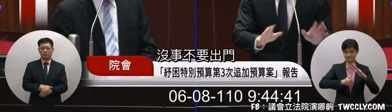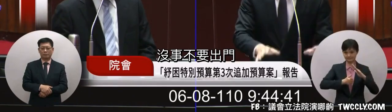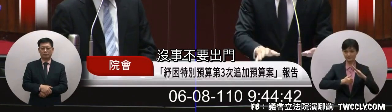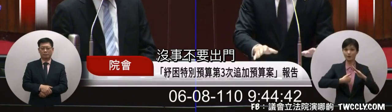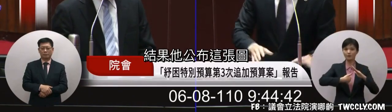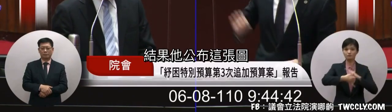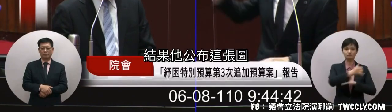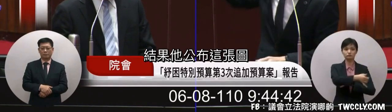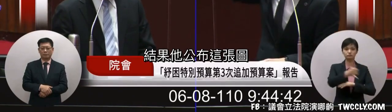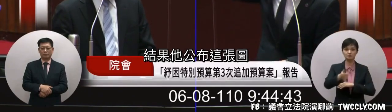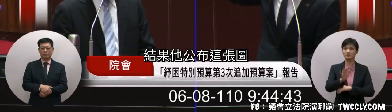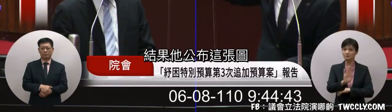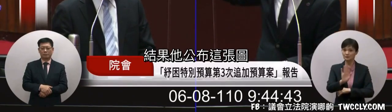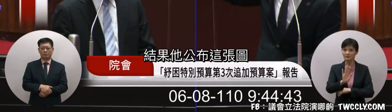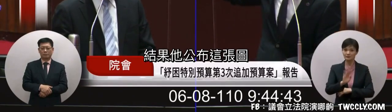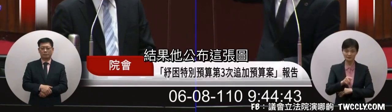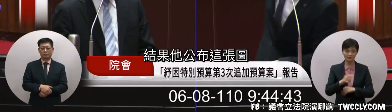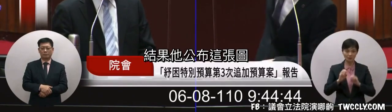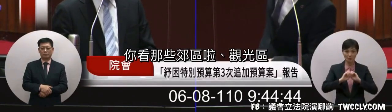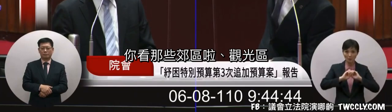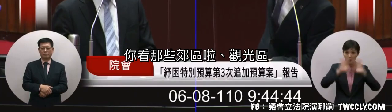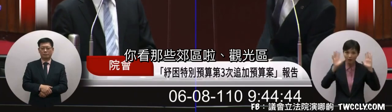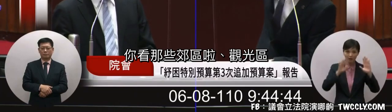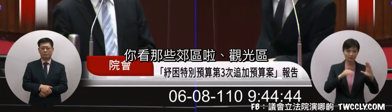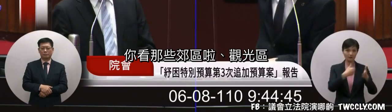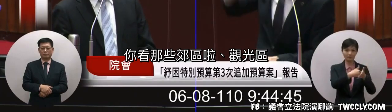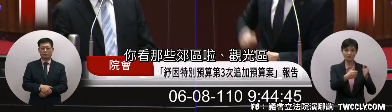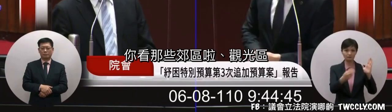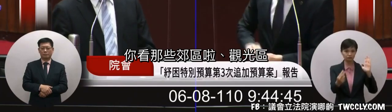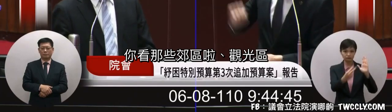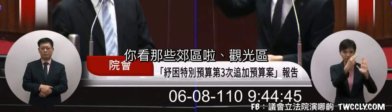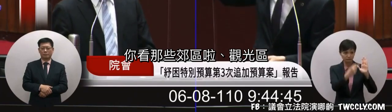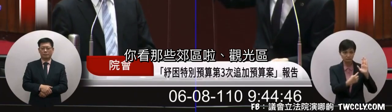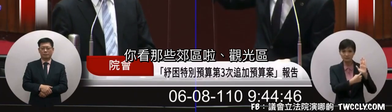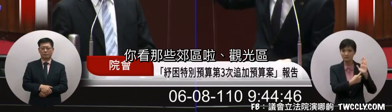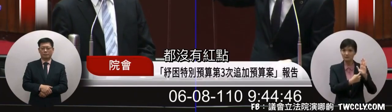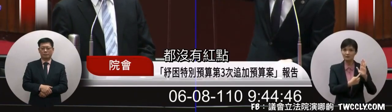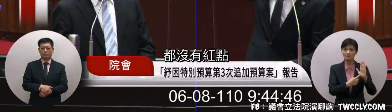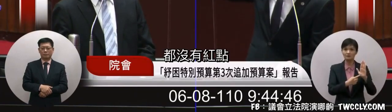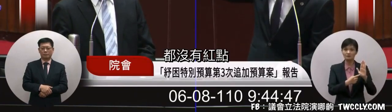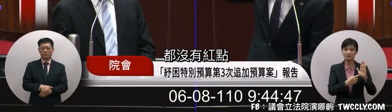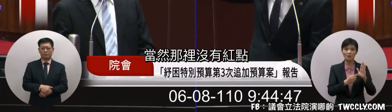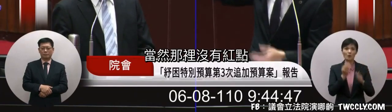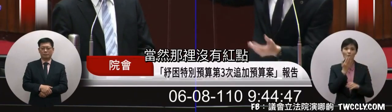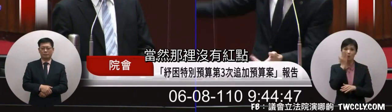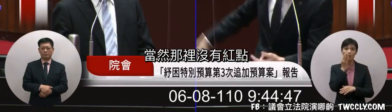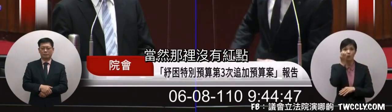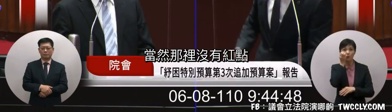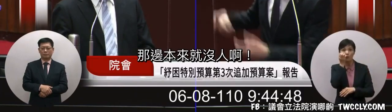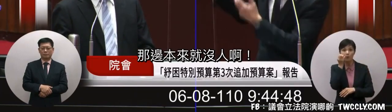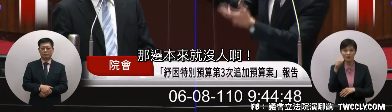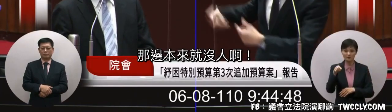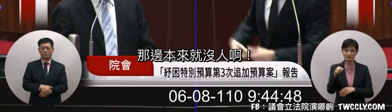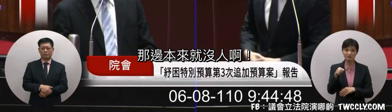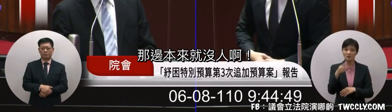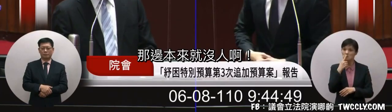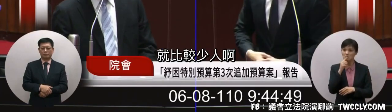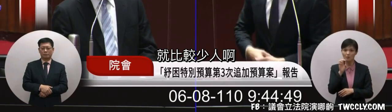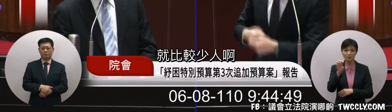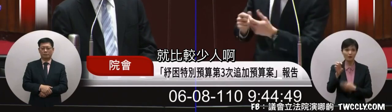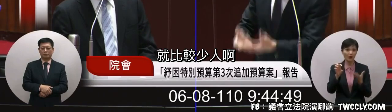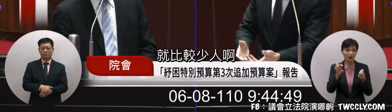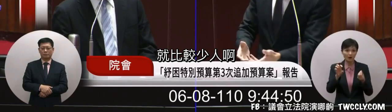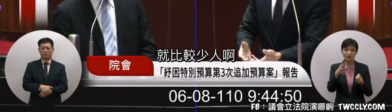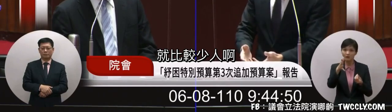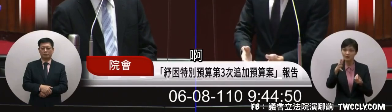事情不要出門結果他公布這張圖你看那些高區觀光區都沒有紅店當然那些也沒有紅店那本來就沒有人